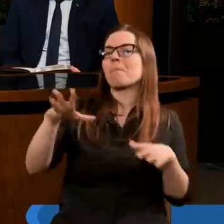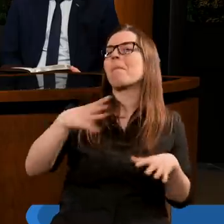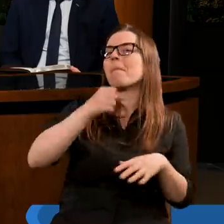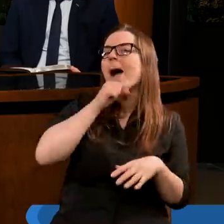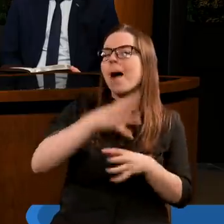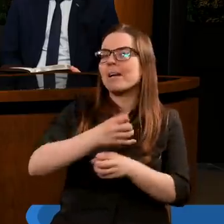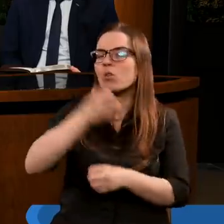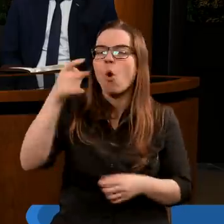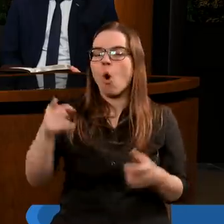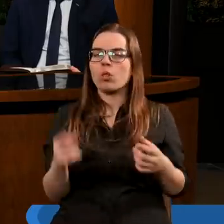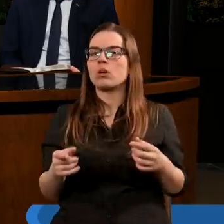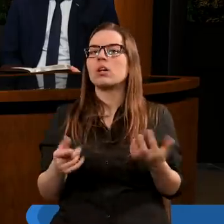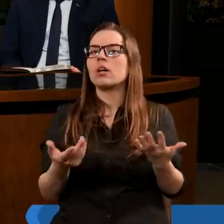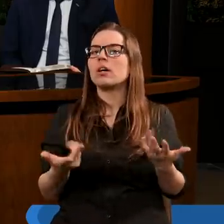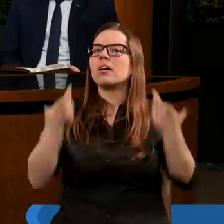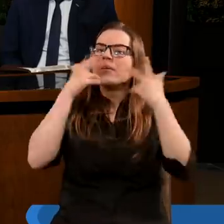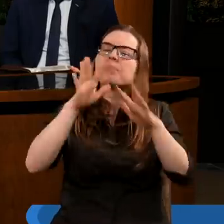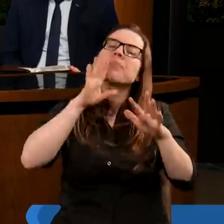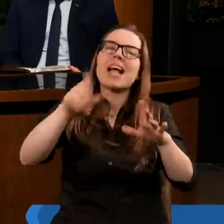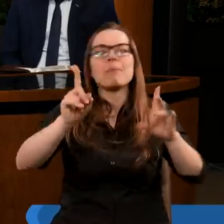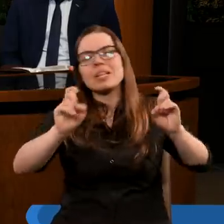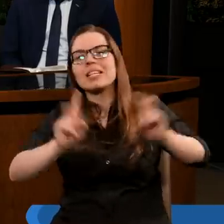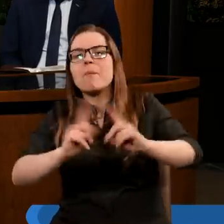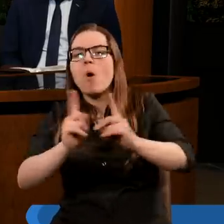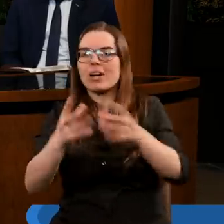tego tutaj literalnego, przepraszam, tego symbolicznego.